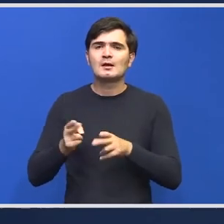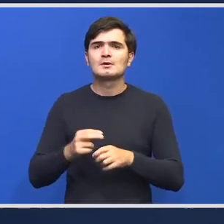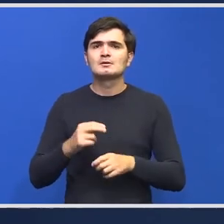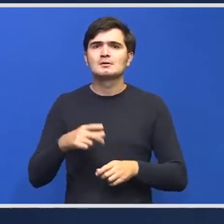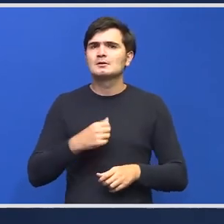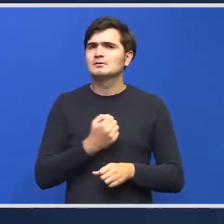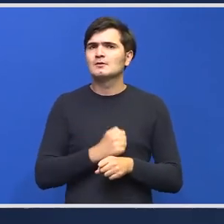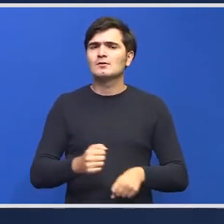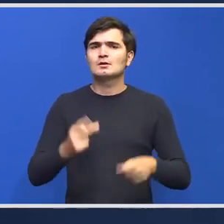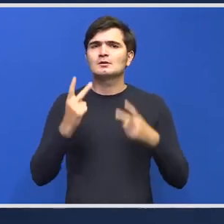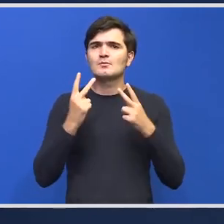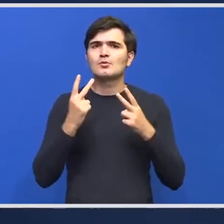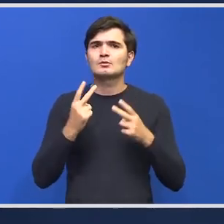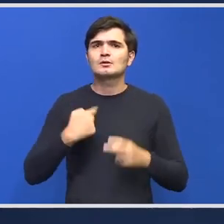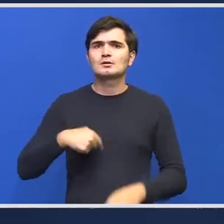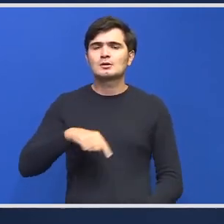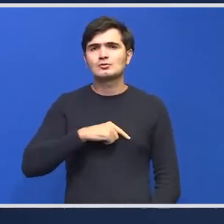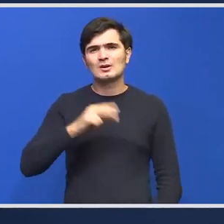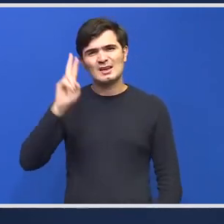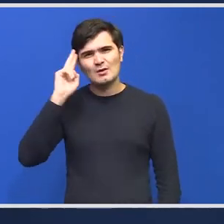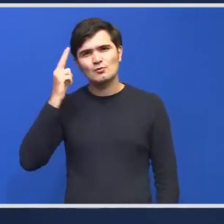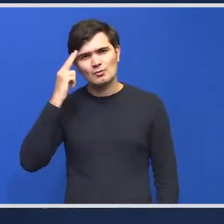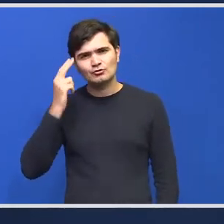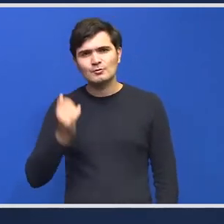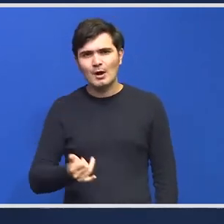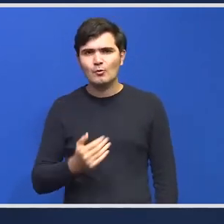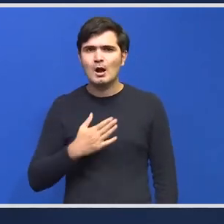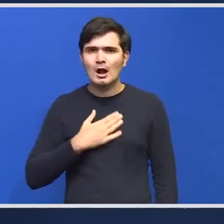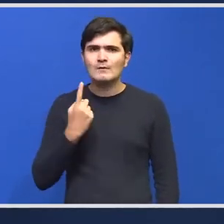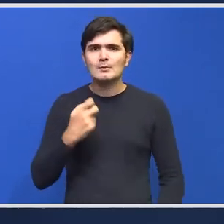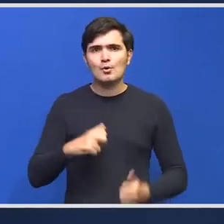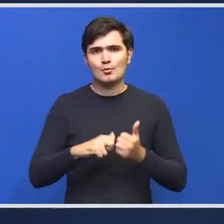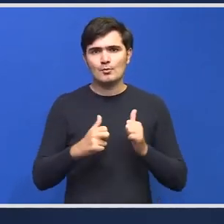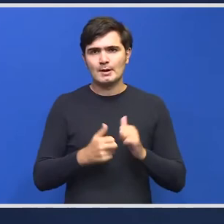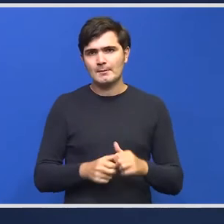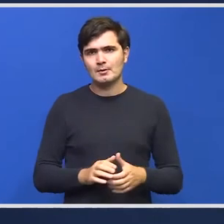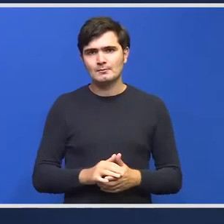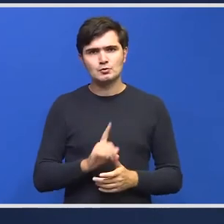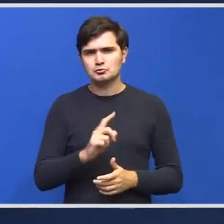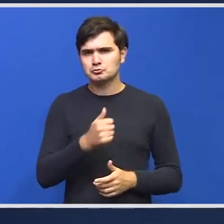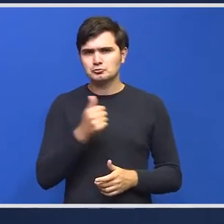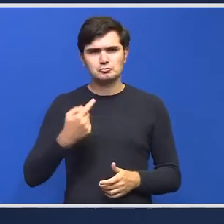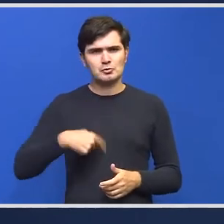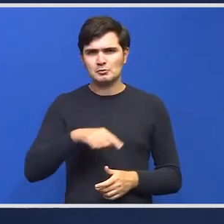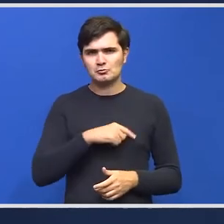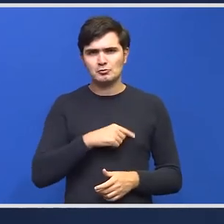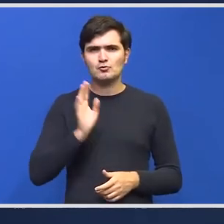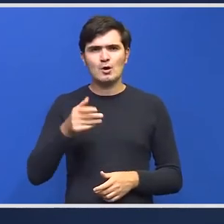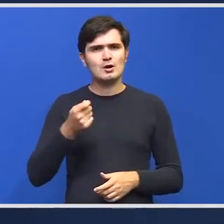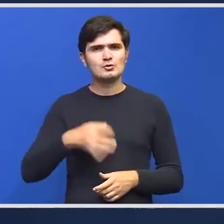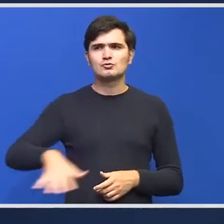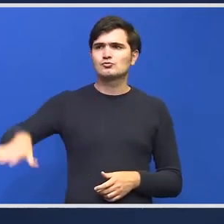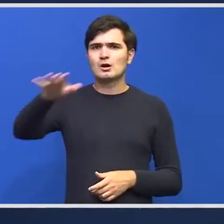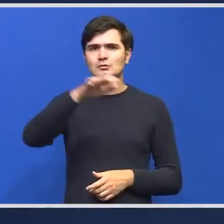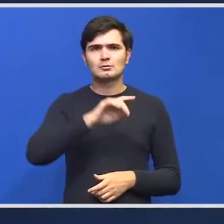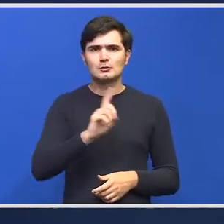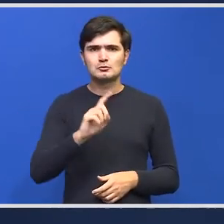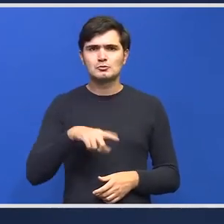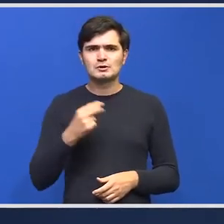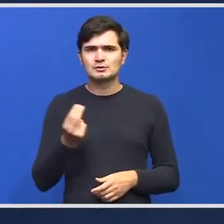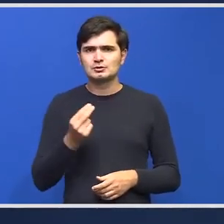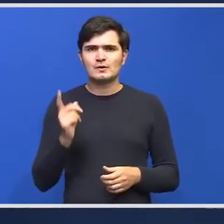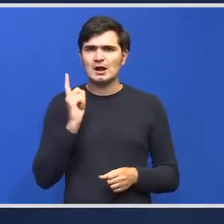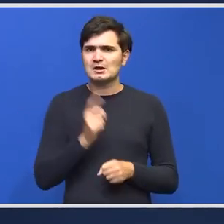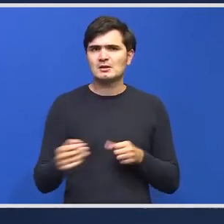important că recunoaștem acum că avem o problemă nu doar noi oare toată lumea nu este ceva ce trebuie